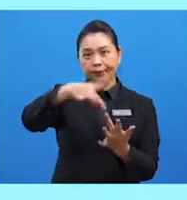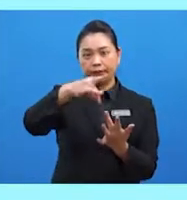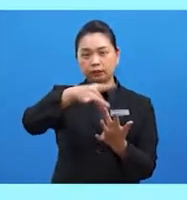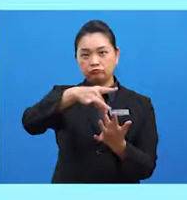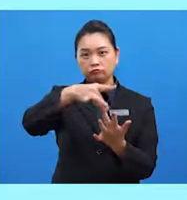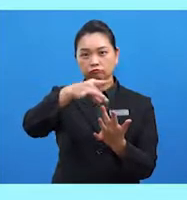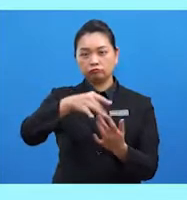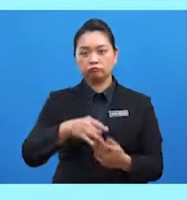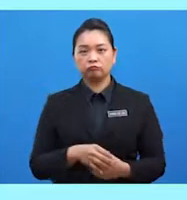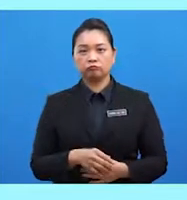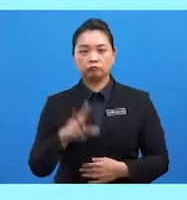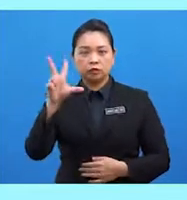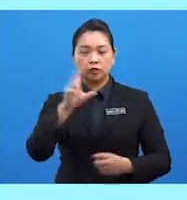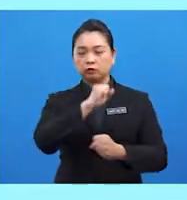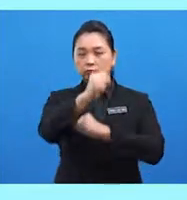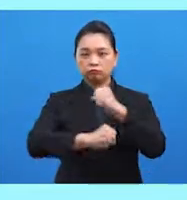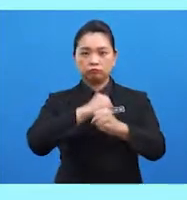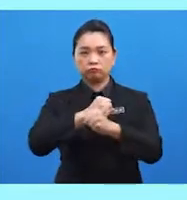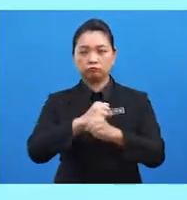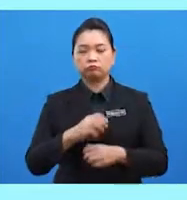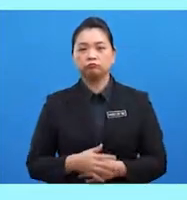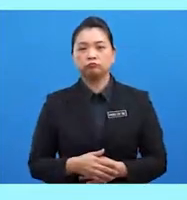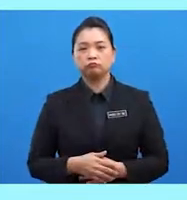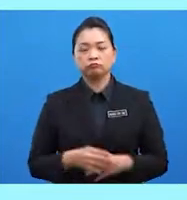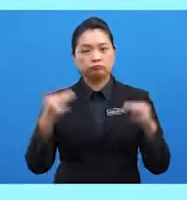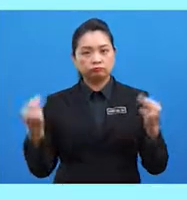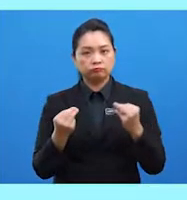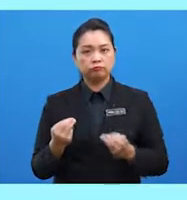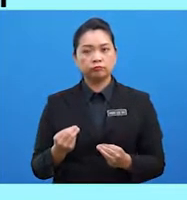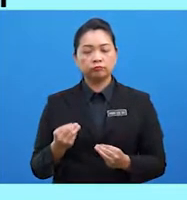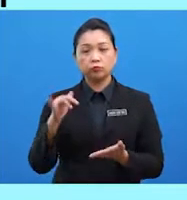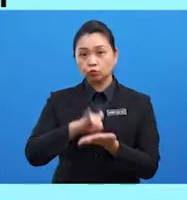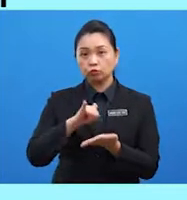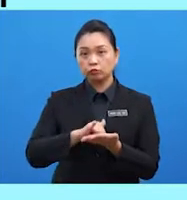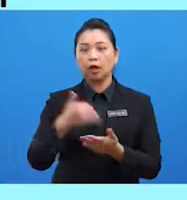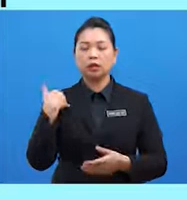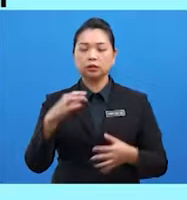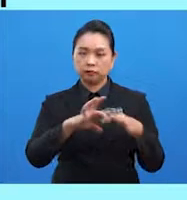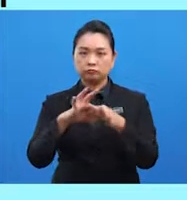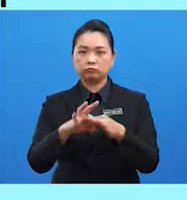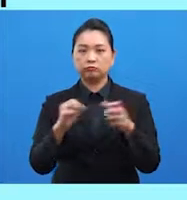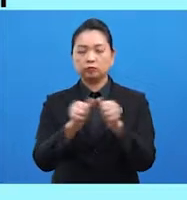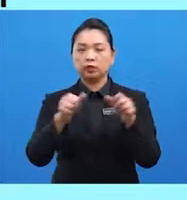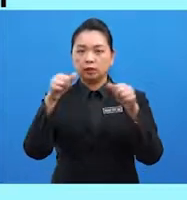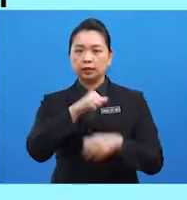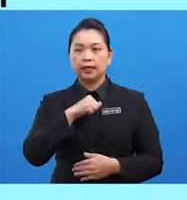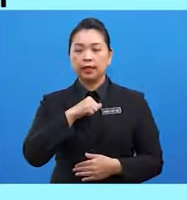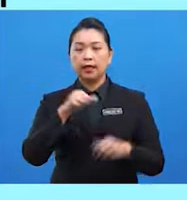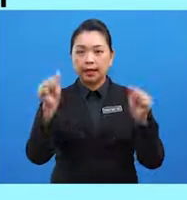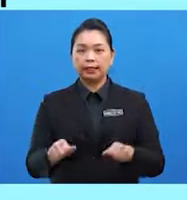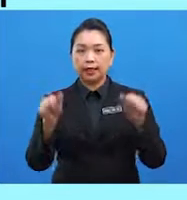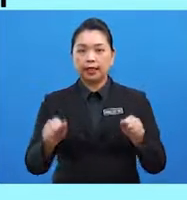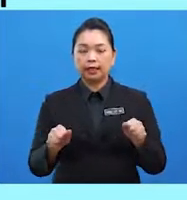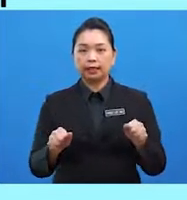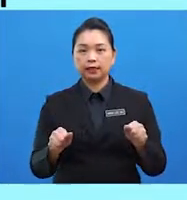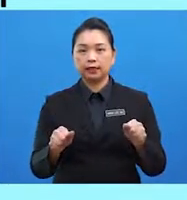Agong untuk tempoh 3 tahun. Majlis ini bekerjasama rapat dengan ahli-ahli jawatan kuasa